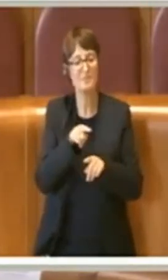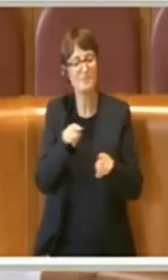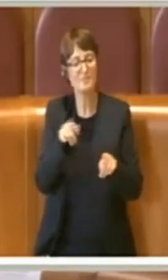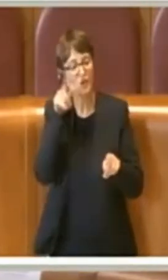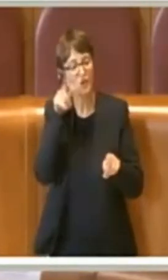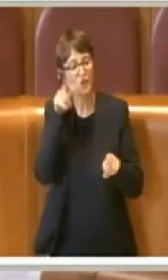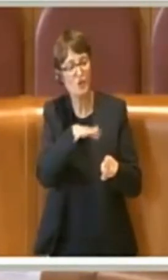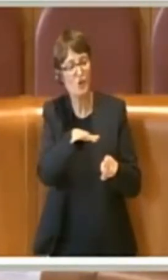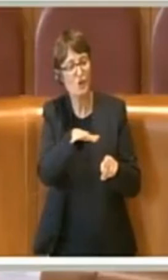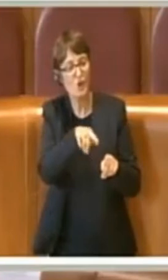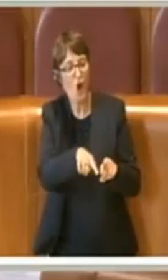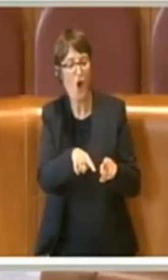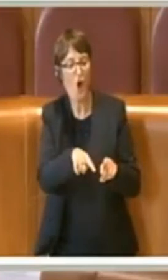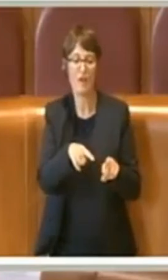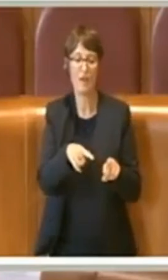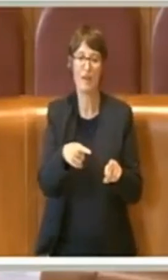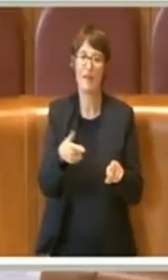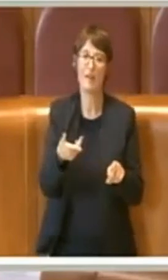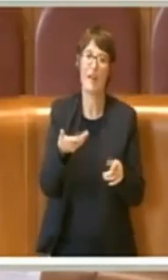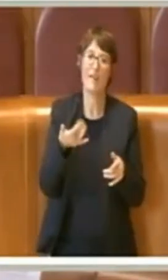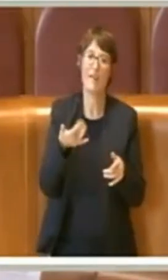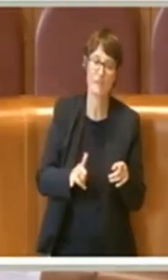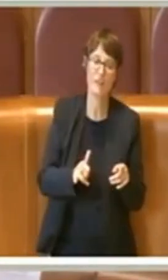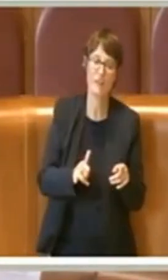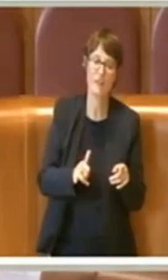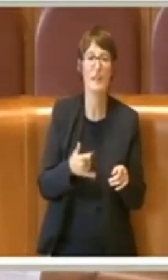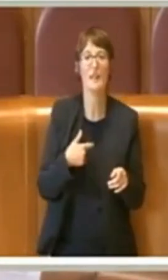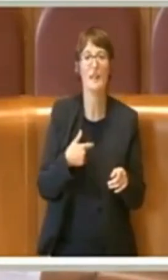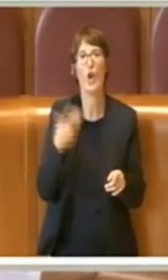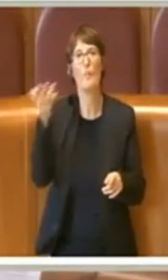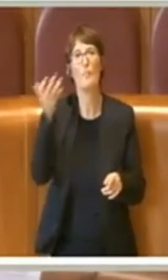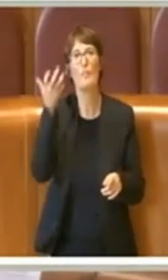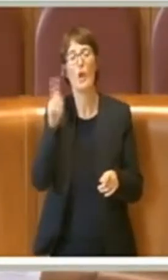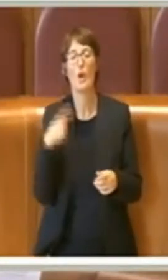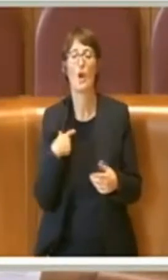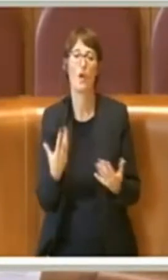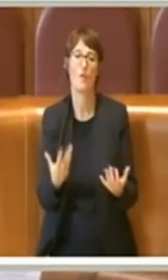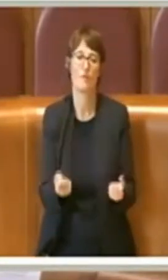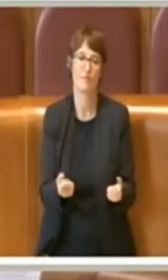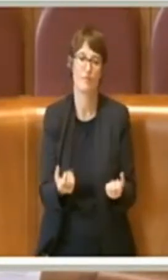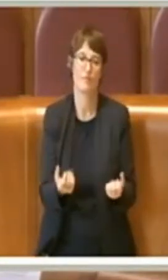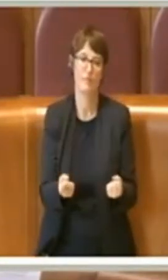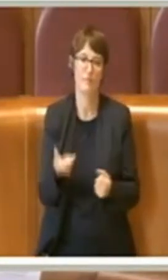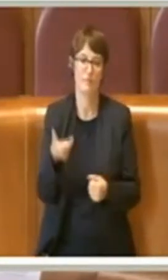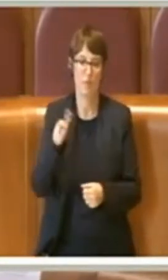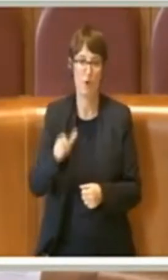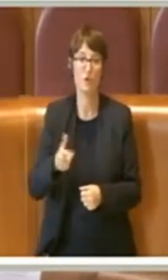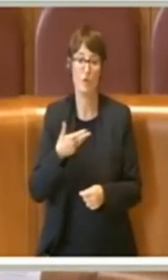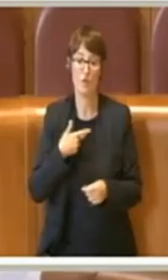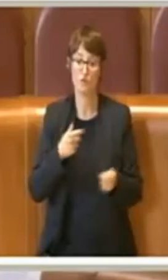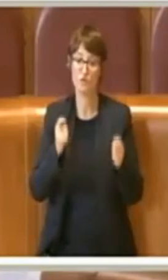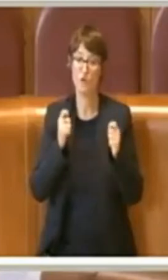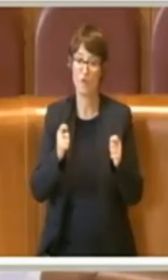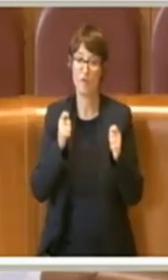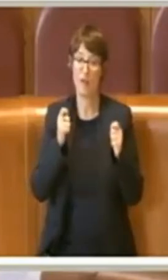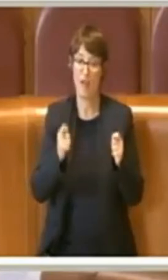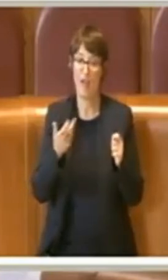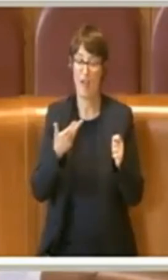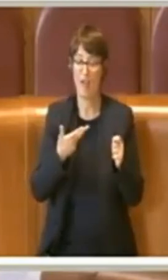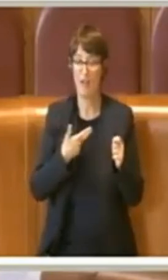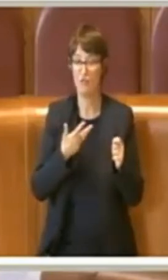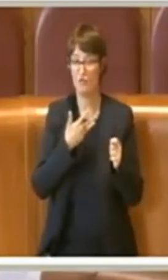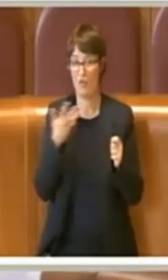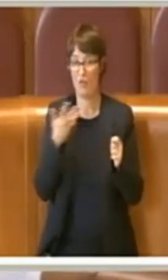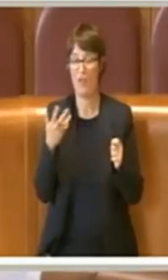non solo sulla carta ma nei fatti. Perché noi abbiamo avuto dei fatti di cronaca di condomini